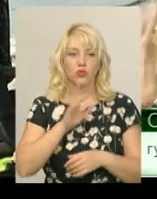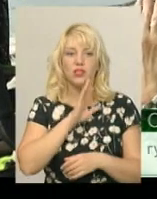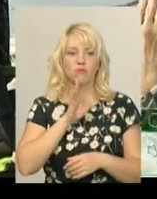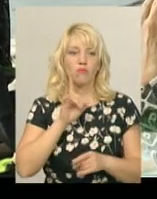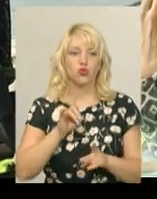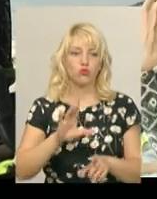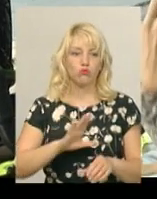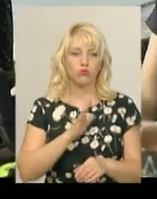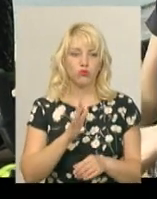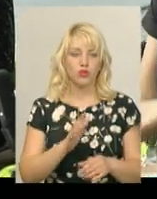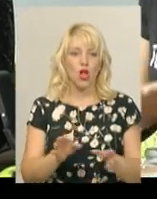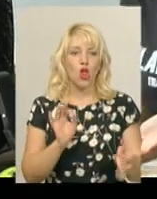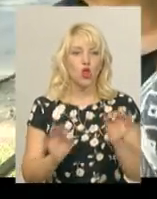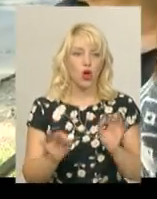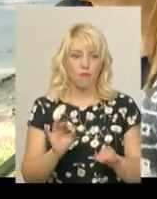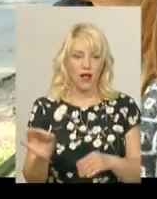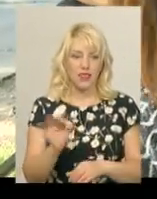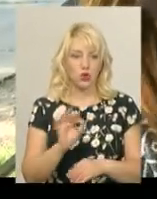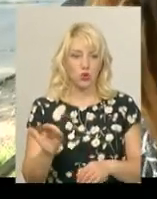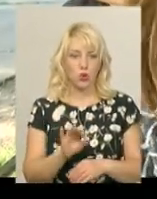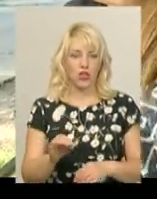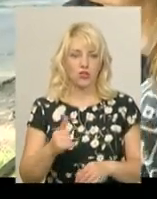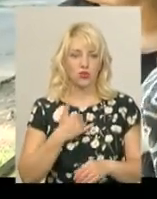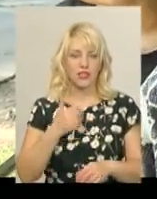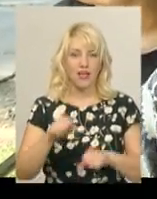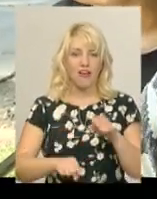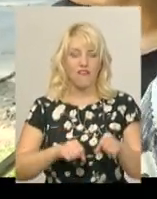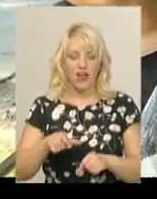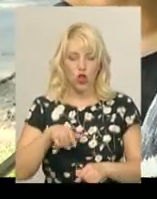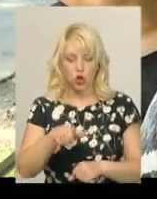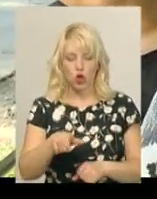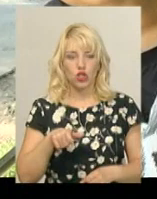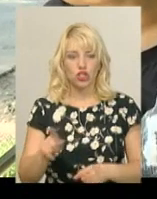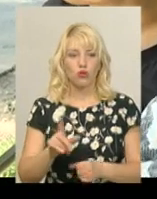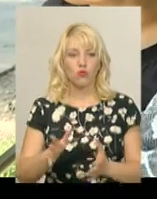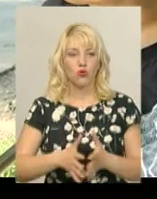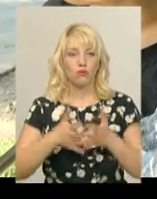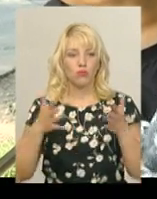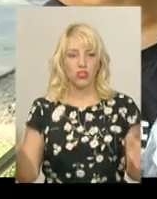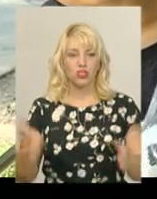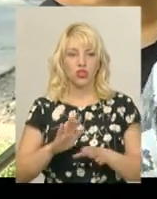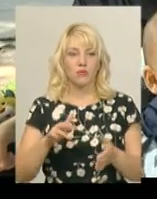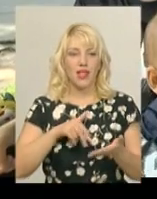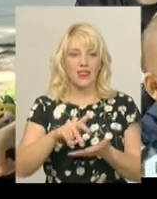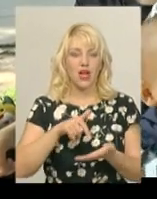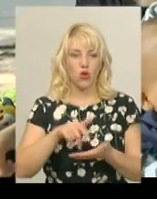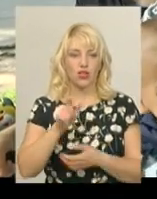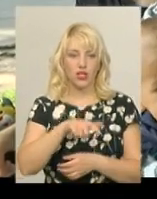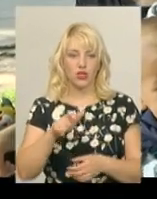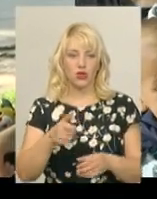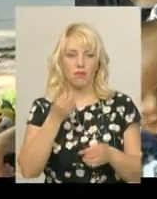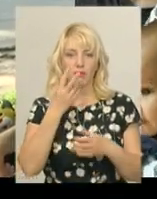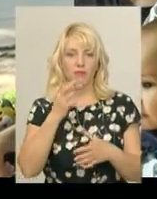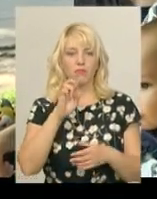нормальний туалет. На наших велодоріжках, щоб їх було побільше, щоб не ходили люди. Добре, якби було